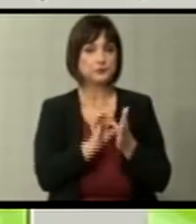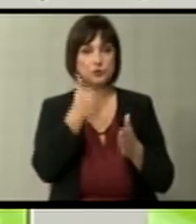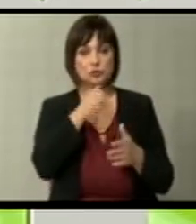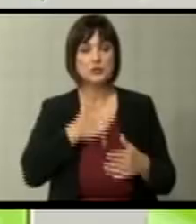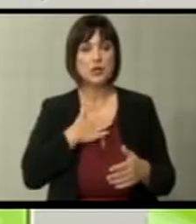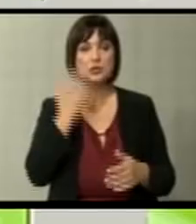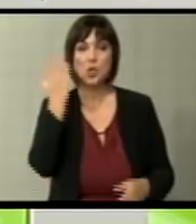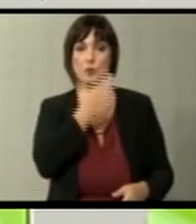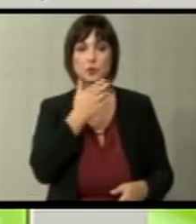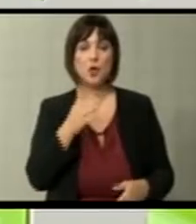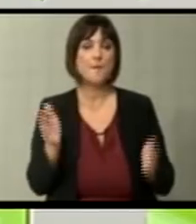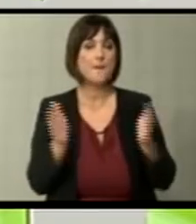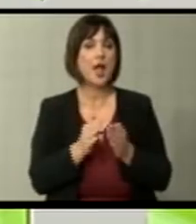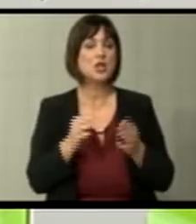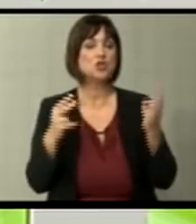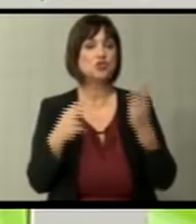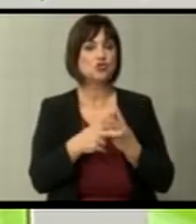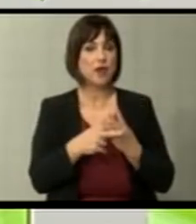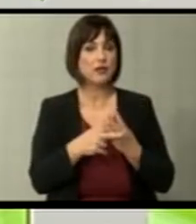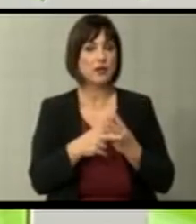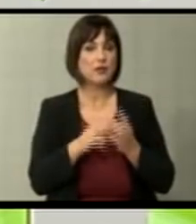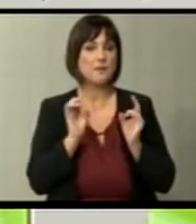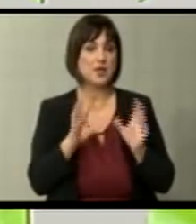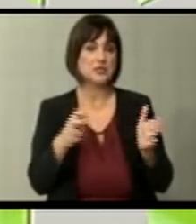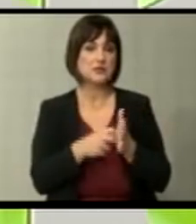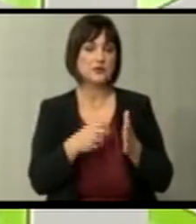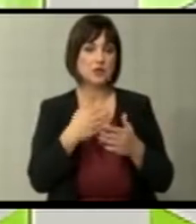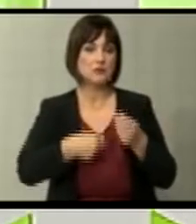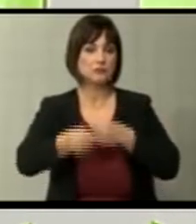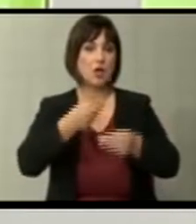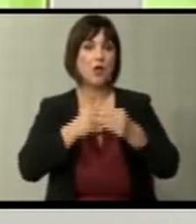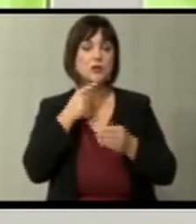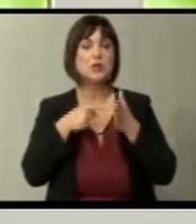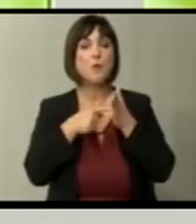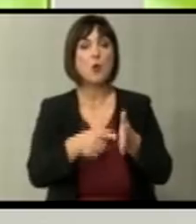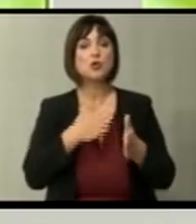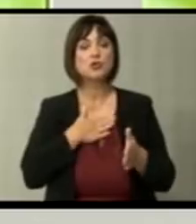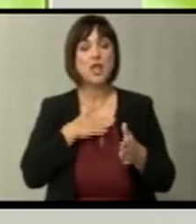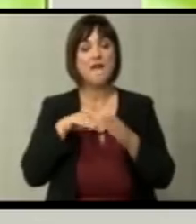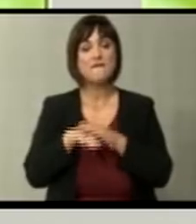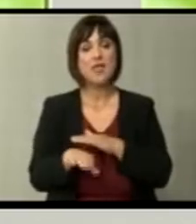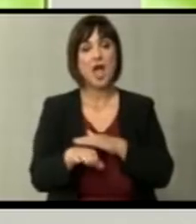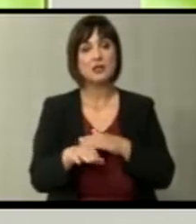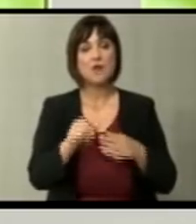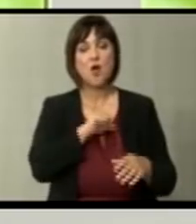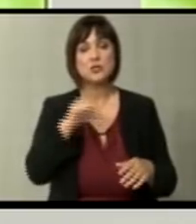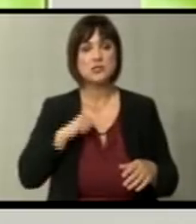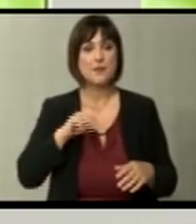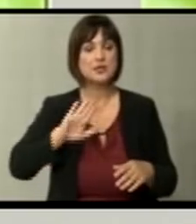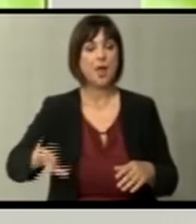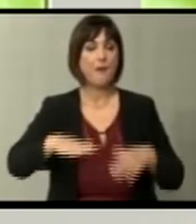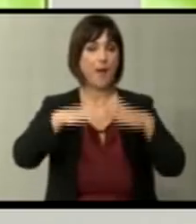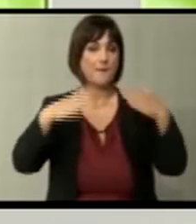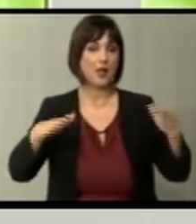сака да се постигне Сомалијот Шенген. Мал Шенген, колку да се покаже дека ние внатре во самиот Западен